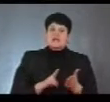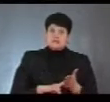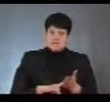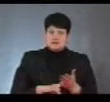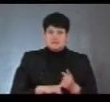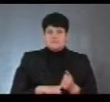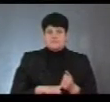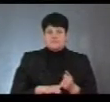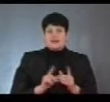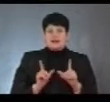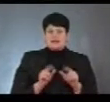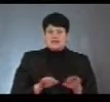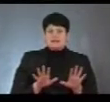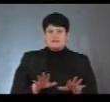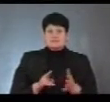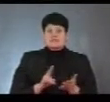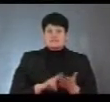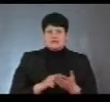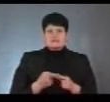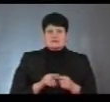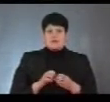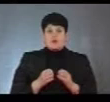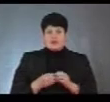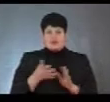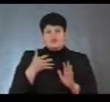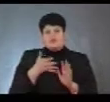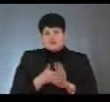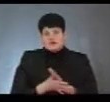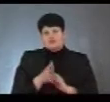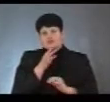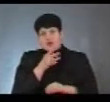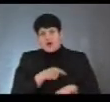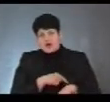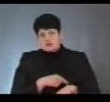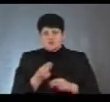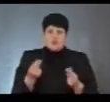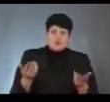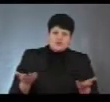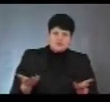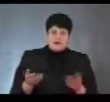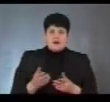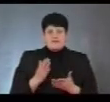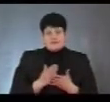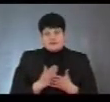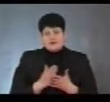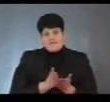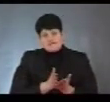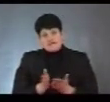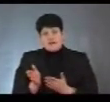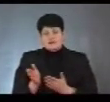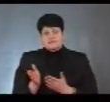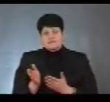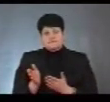їхати в місце реєстрації – це проблемно, затратно і по часу, і по грошах. Є ще варіант, нам